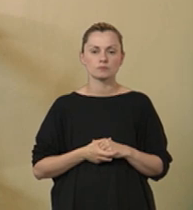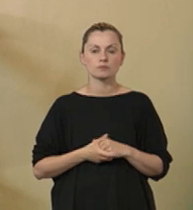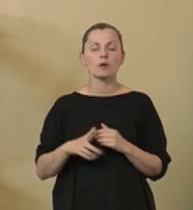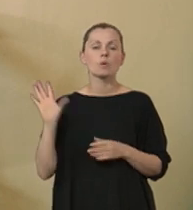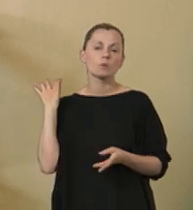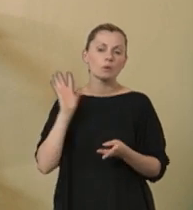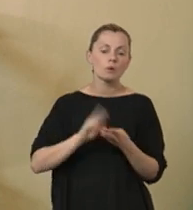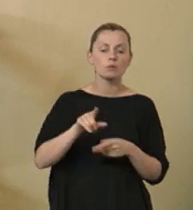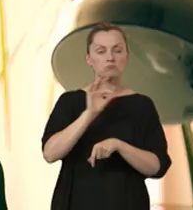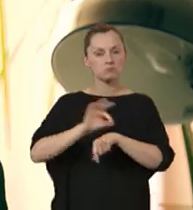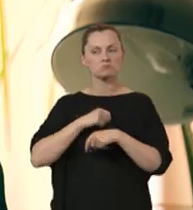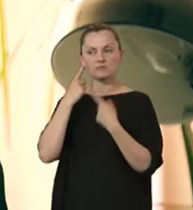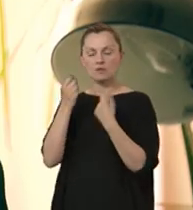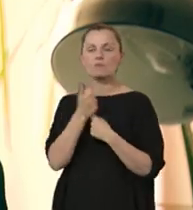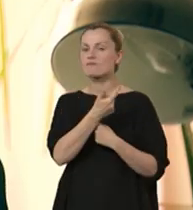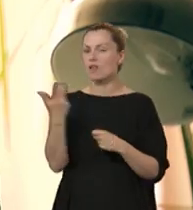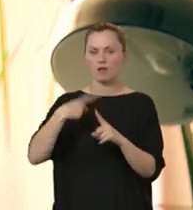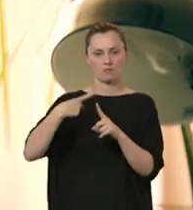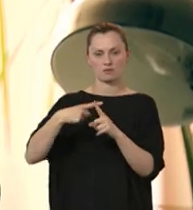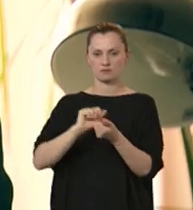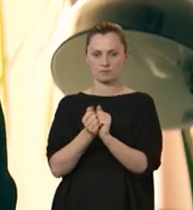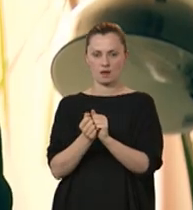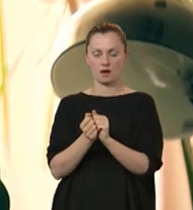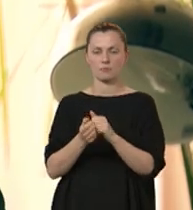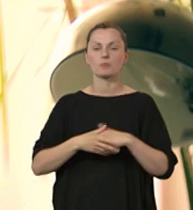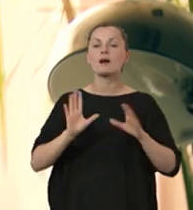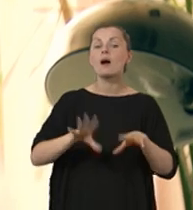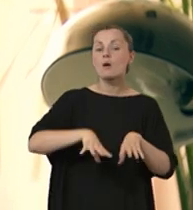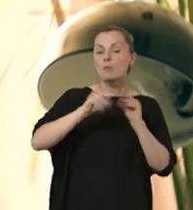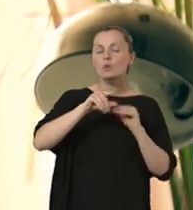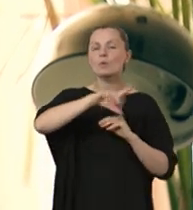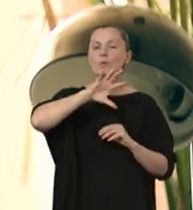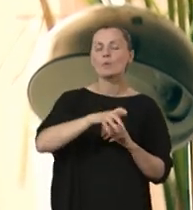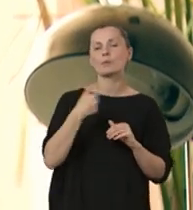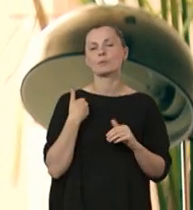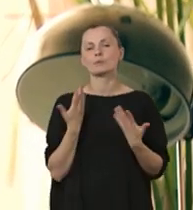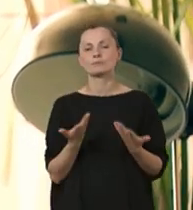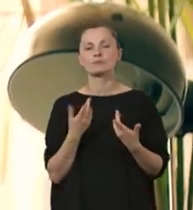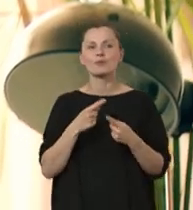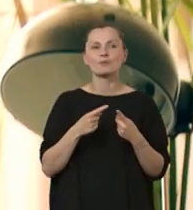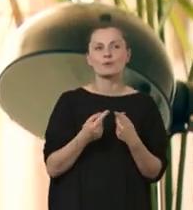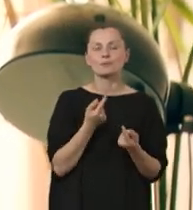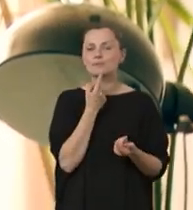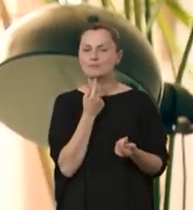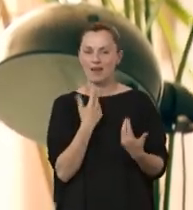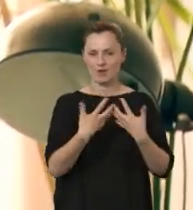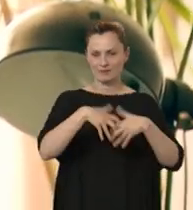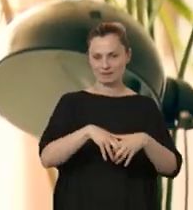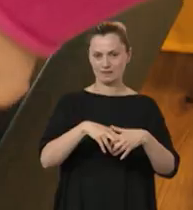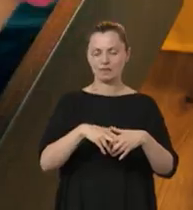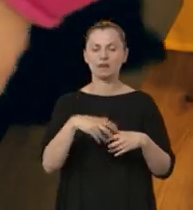Na przestrzeni projektu zauważyliśmy bardzo dużo pozytywnych zmian. Grupa początkowo była taka dosyć mało